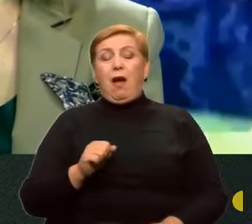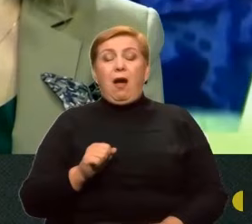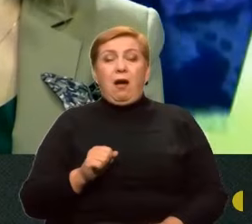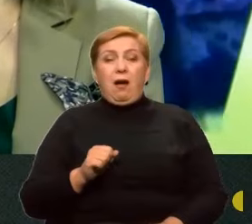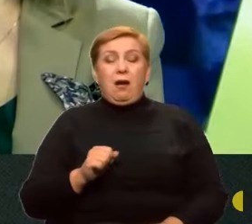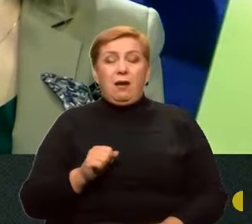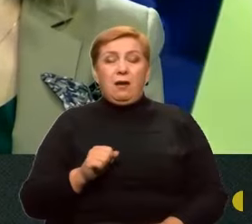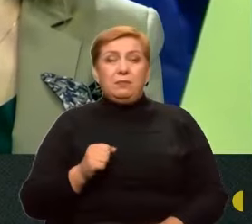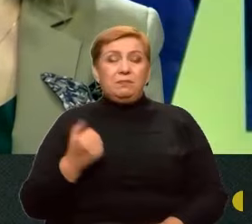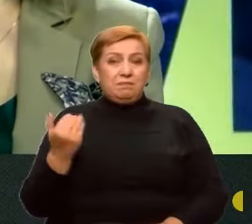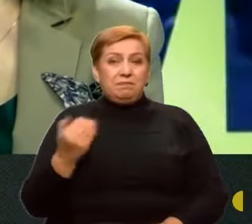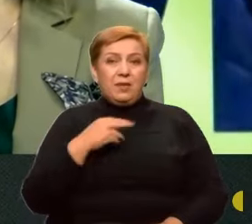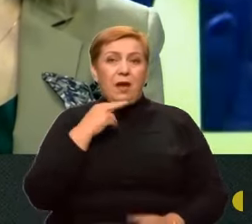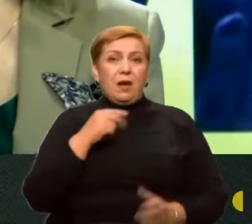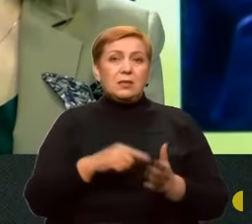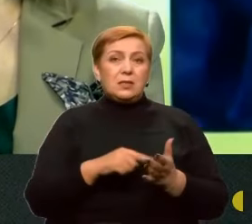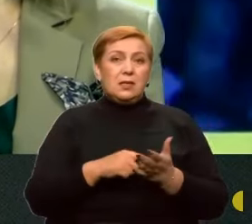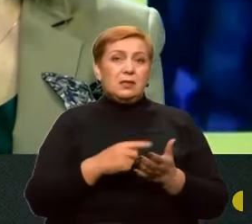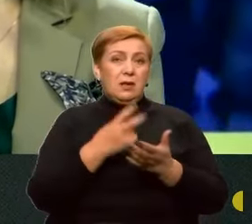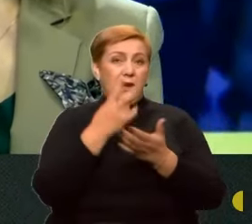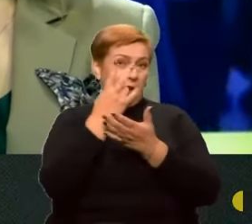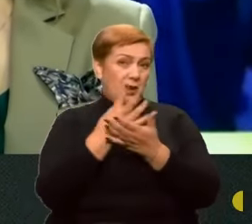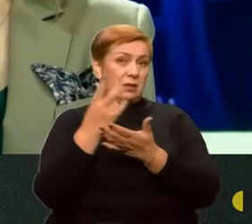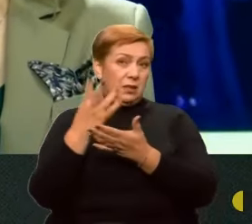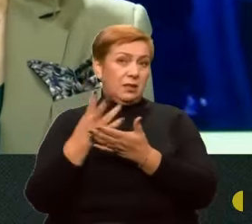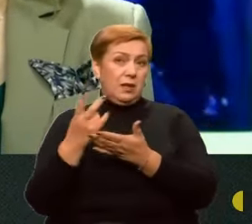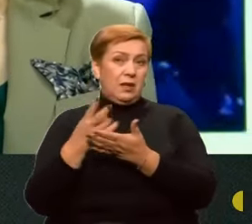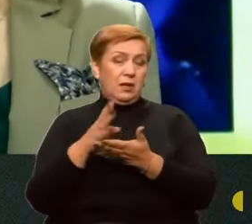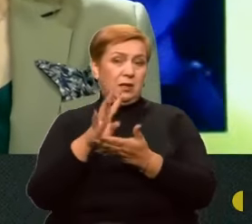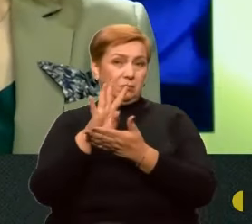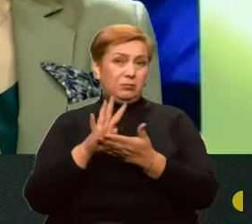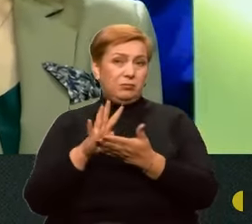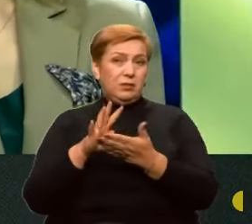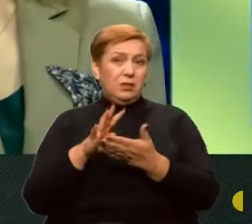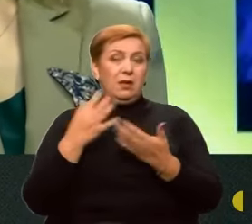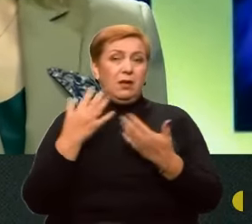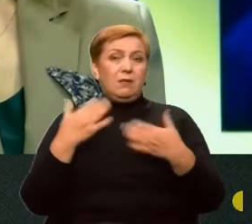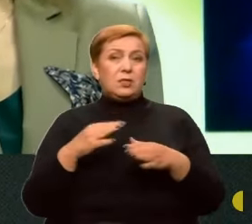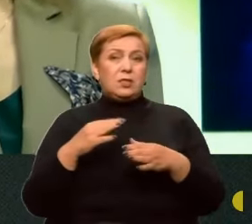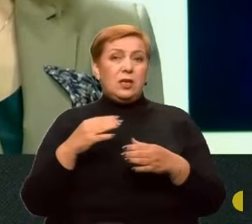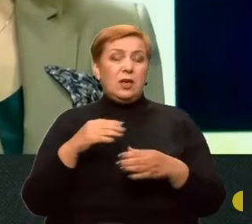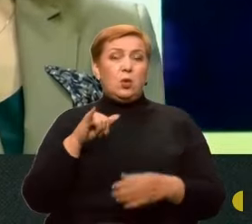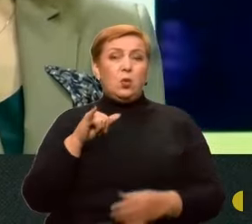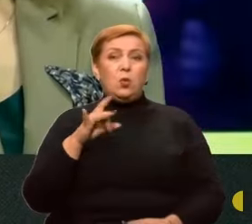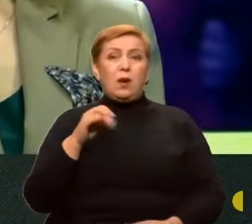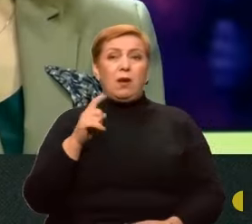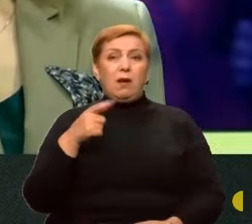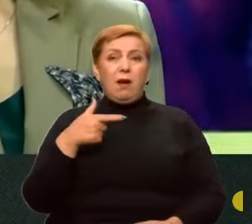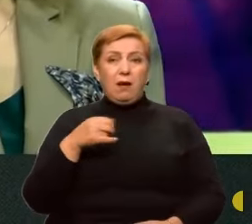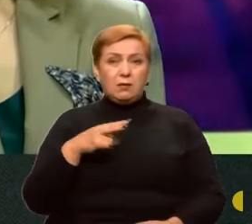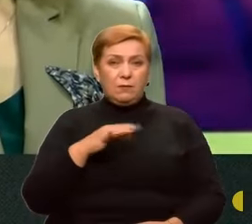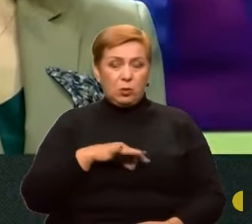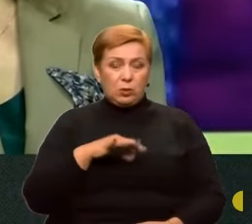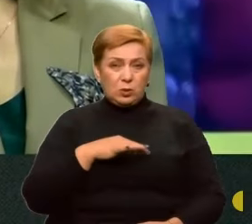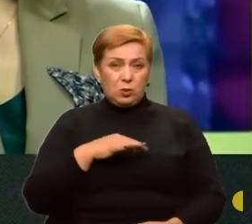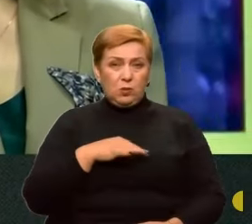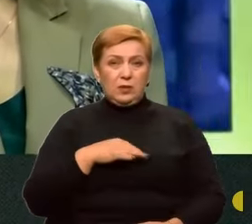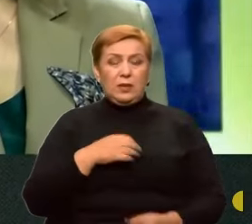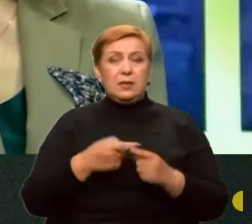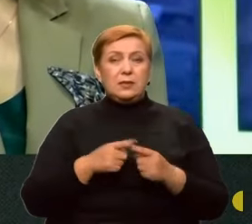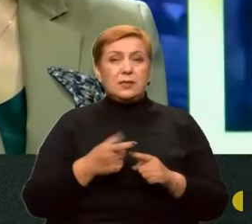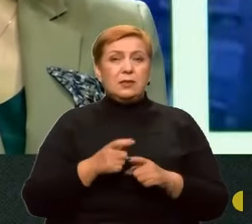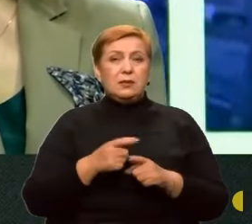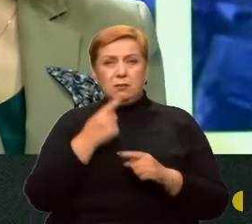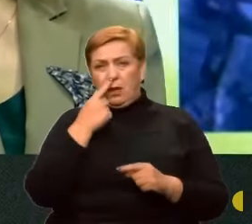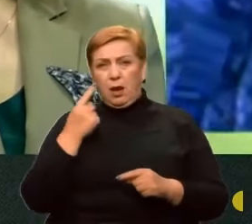артилерія. Я ж кажу, що вони на цьому тижні і урагани вже, от двічі ми зафіксували, вони використовують. Це така дальнобойна,